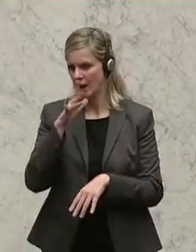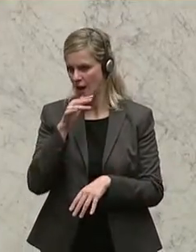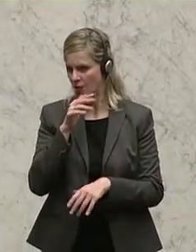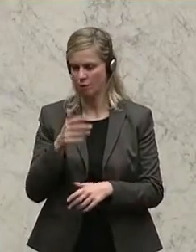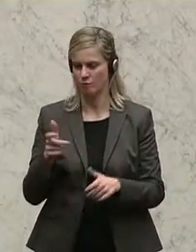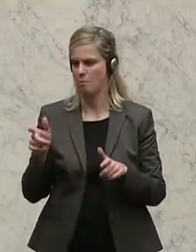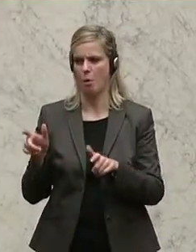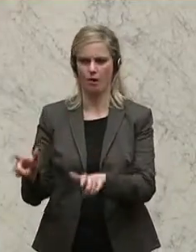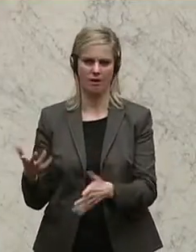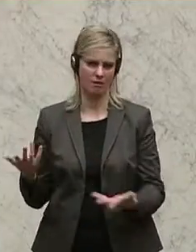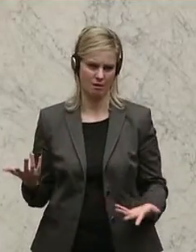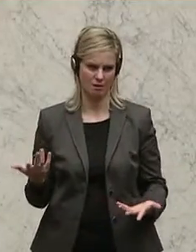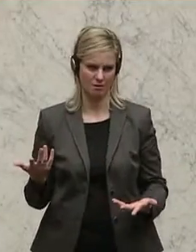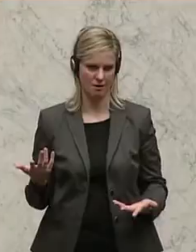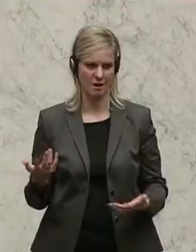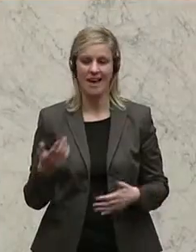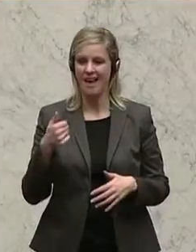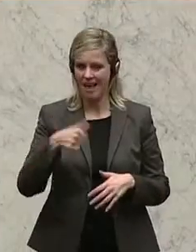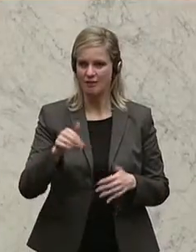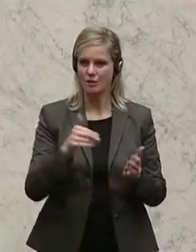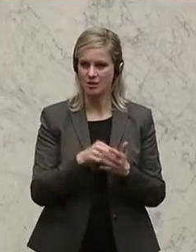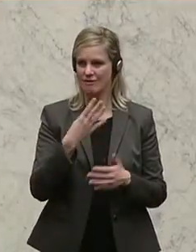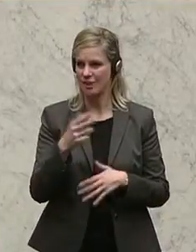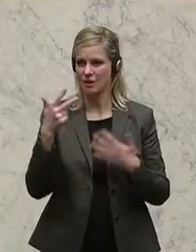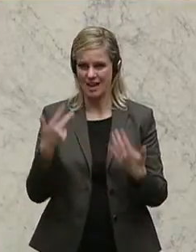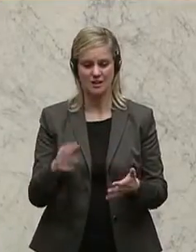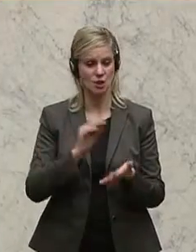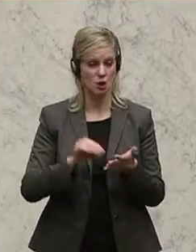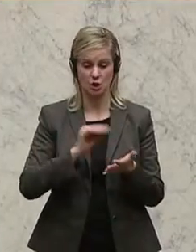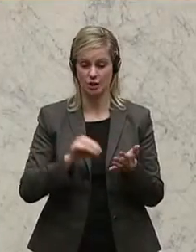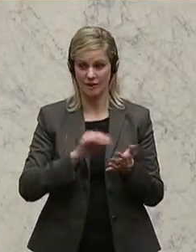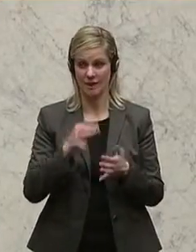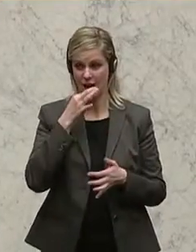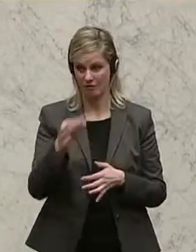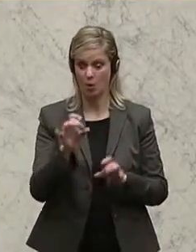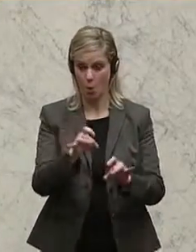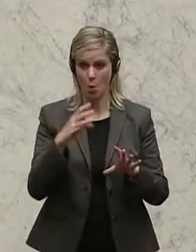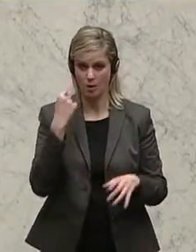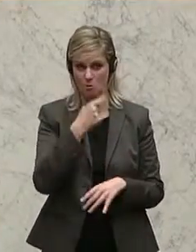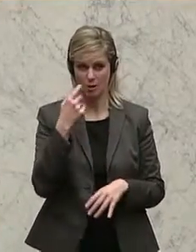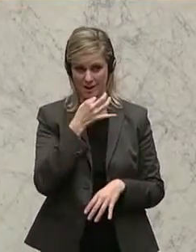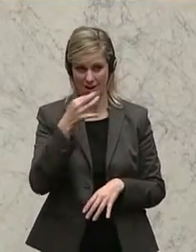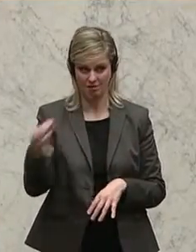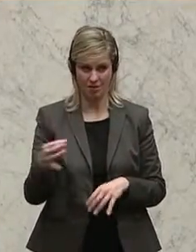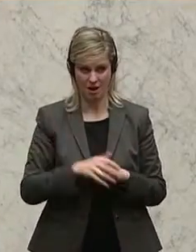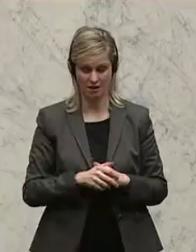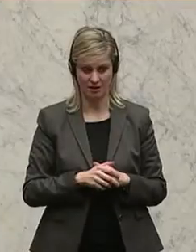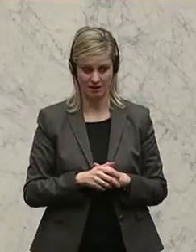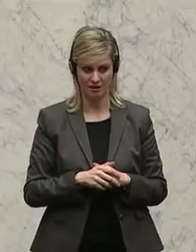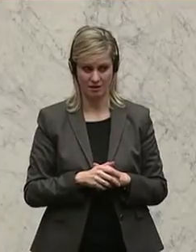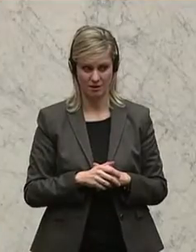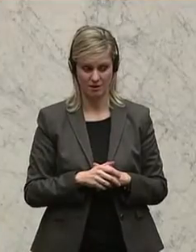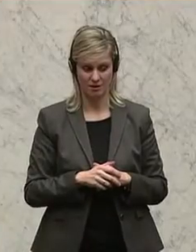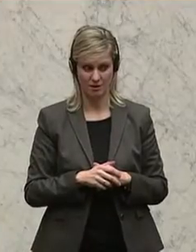Wir haben 11.480 schriftliche Anfragen, ohne mündliche Anfragen. Wenn wir jetzt bei nur